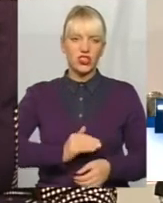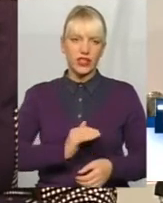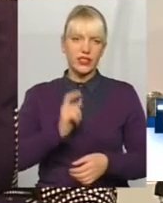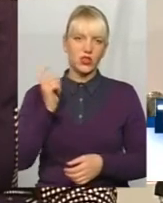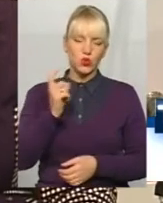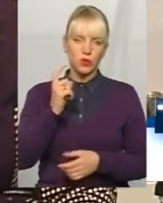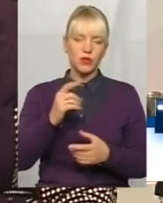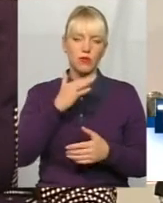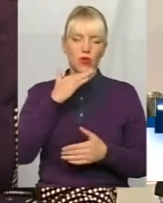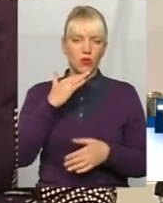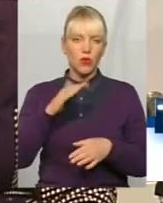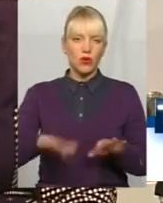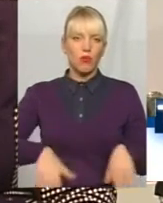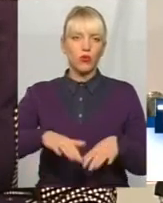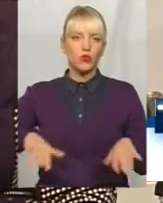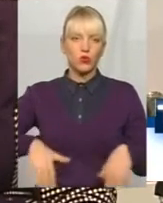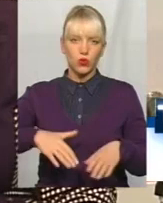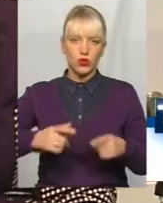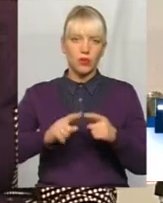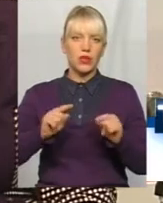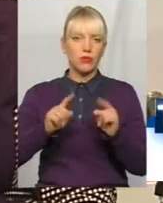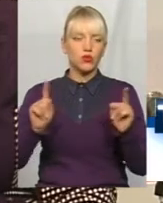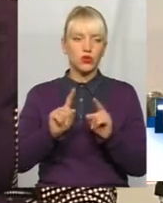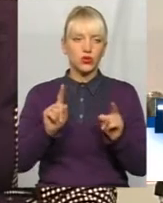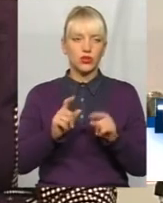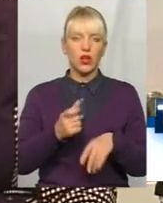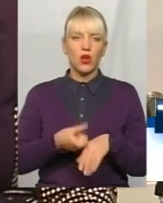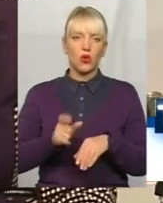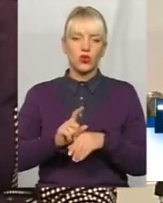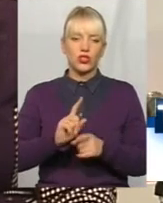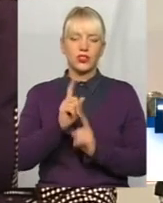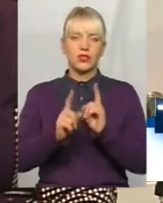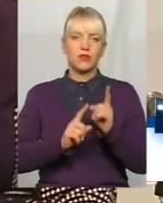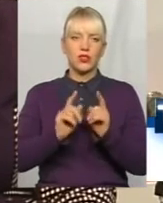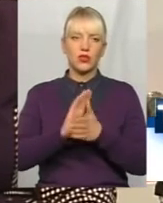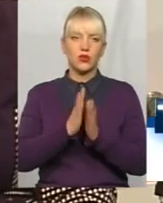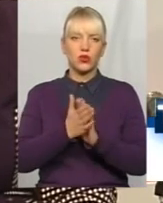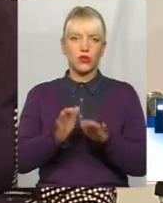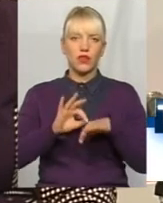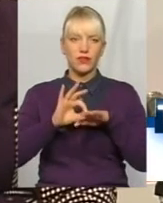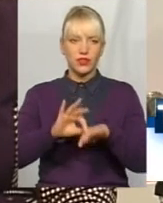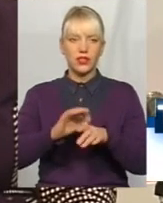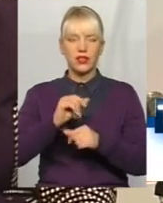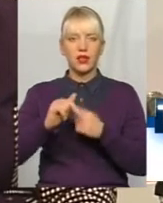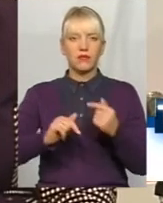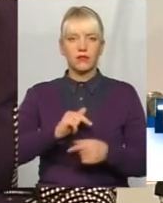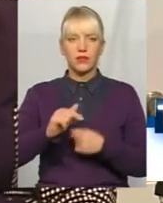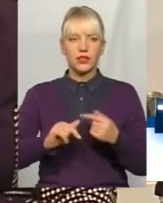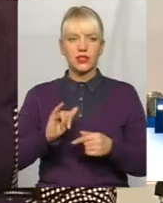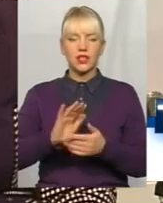дуже багато пустують. Тому що дуже змінилися усови ведення бізнесу, і